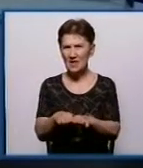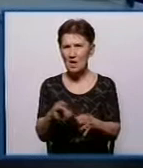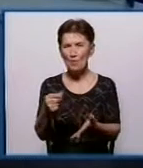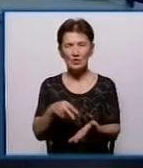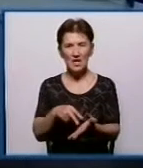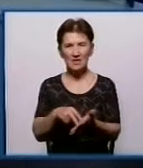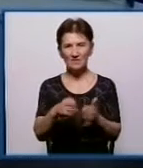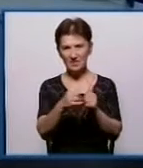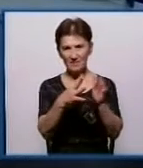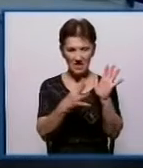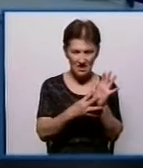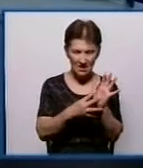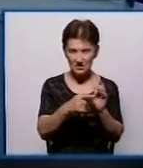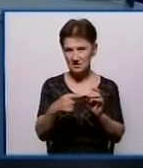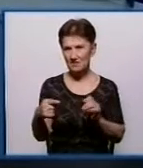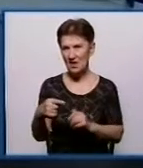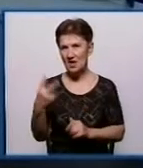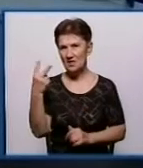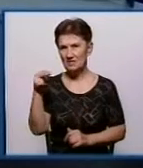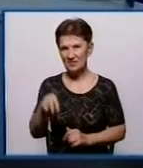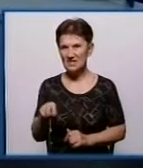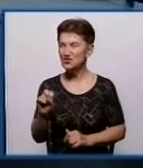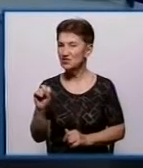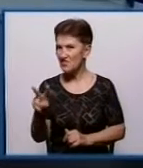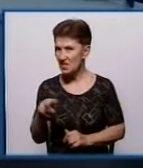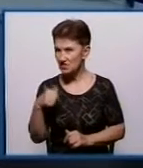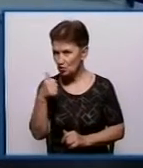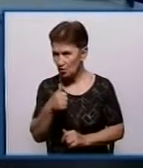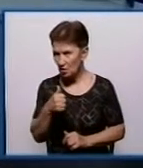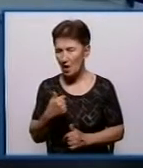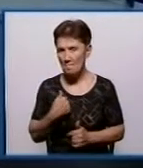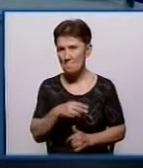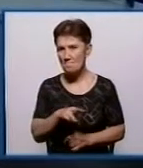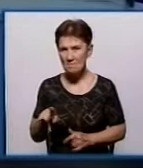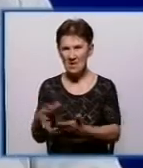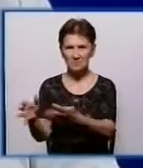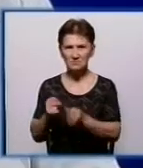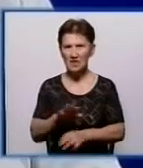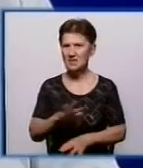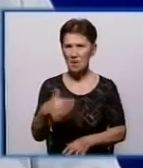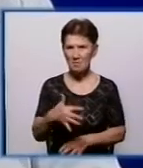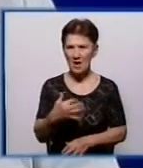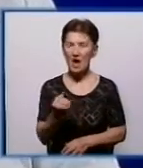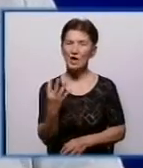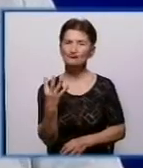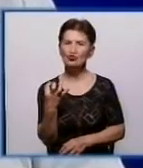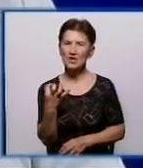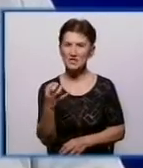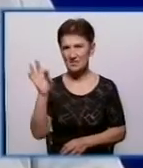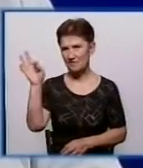року з тарифом 2012 року, то ми отримуємо не 50%, а 400%.